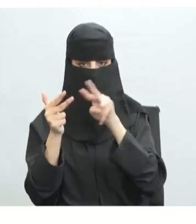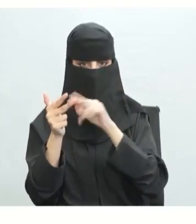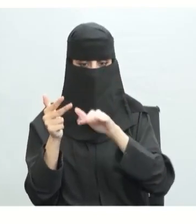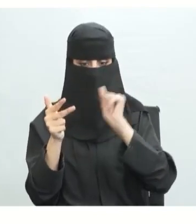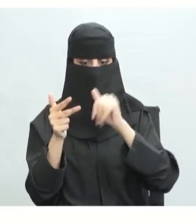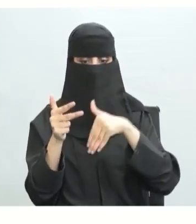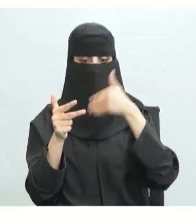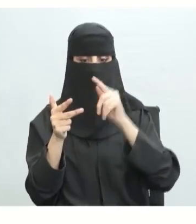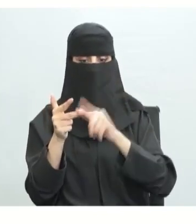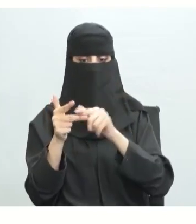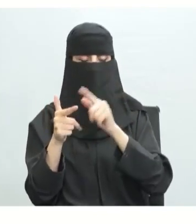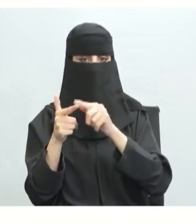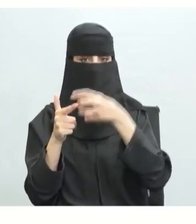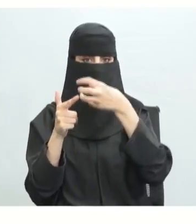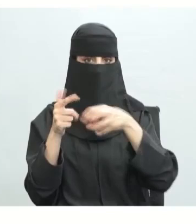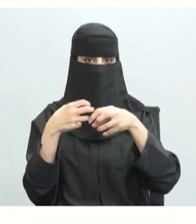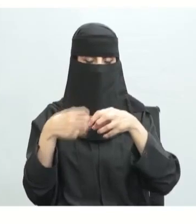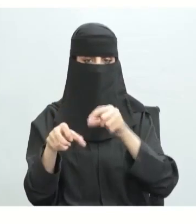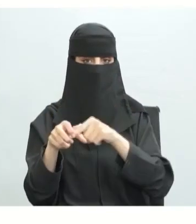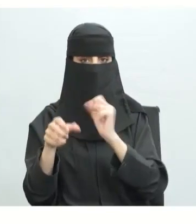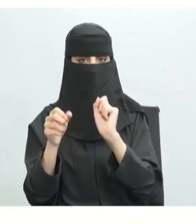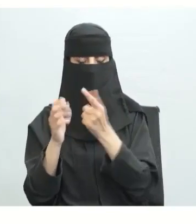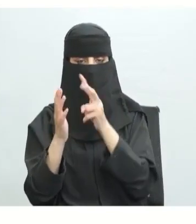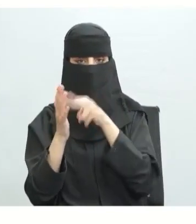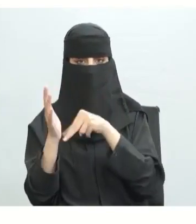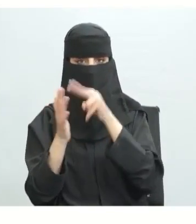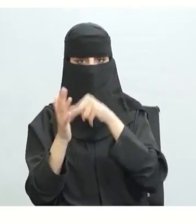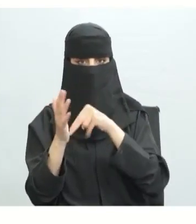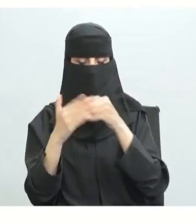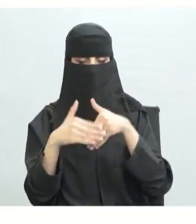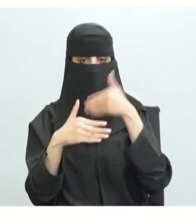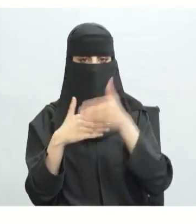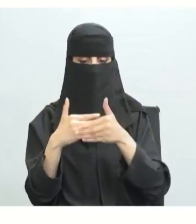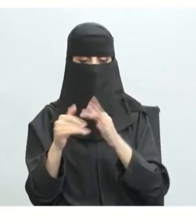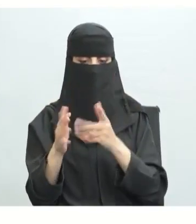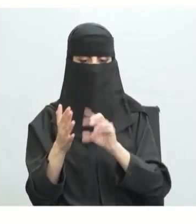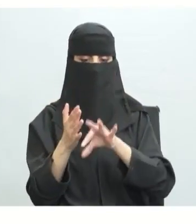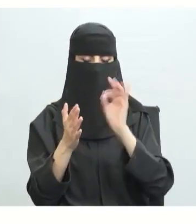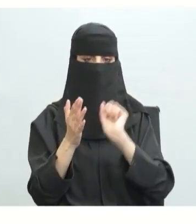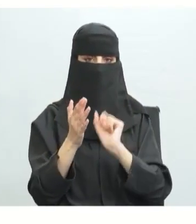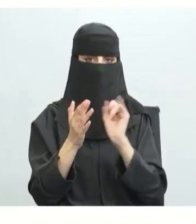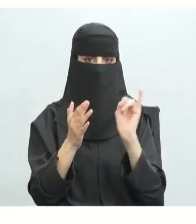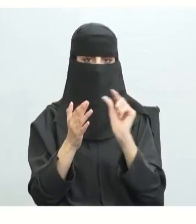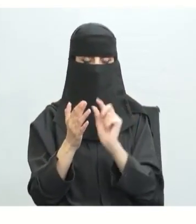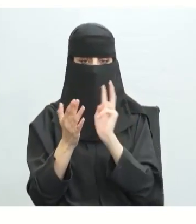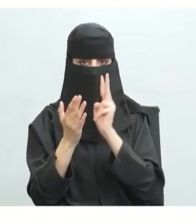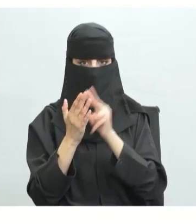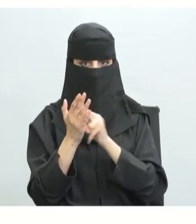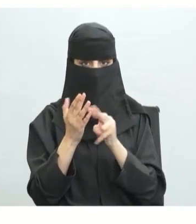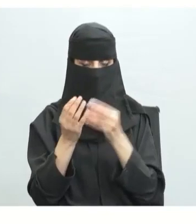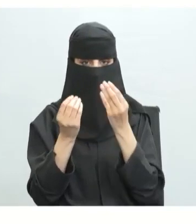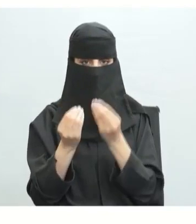المنتقات في القراءة الانتقائية نقوم بعملين التصفح السريع لانتقاء مادة مناسبة وقراءة المادة المنتقات قراءة متأنية